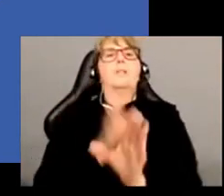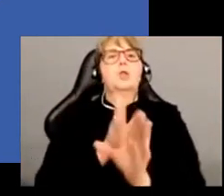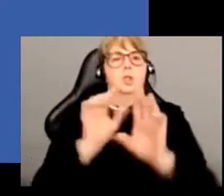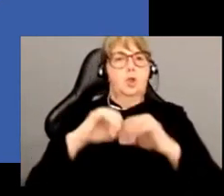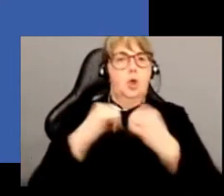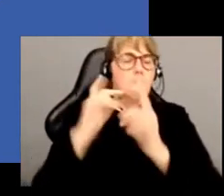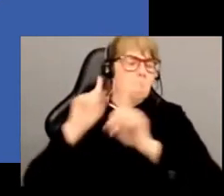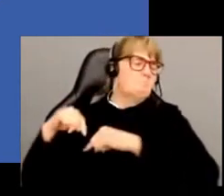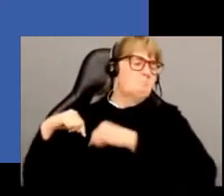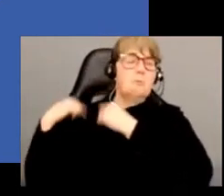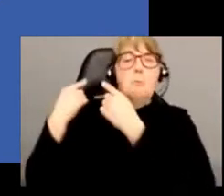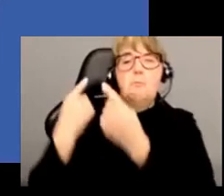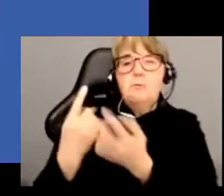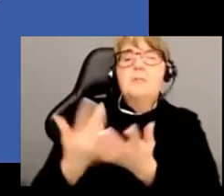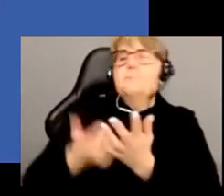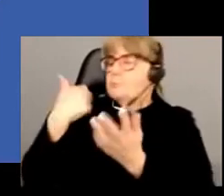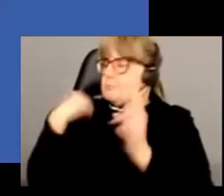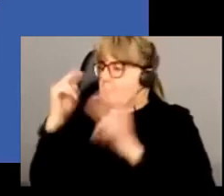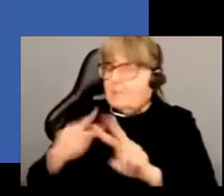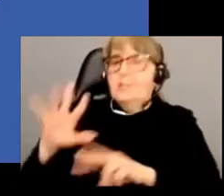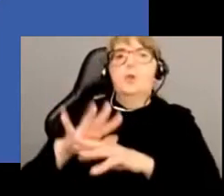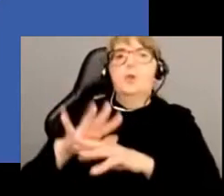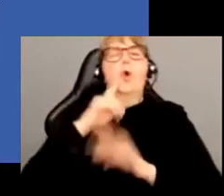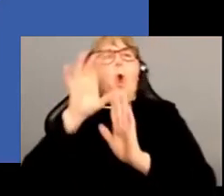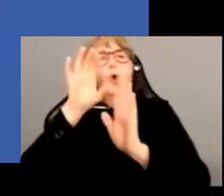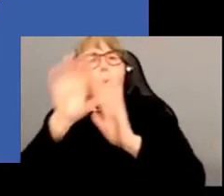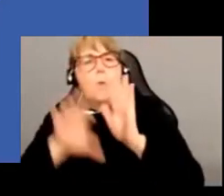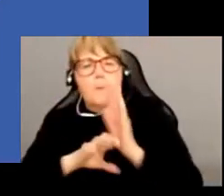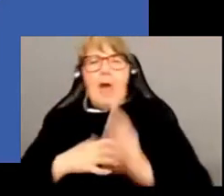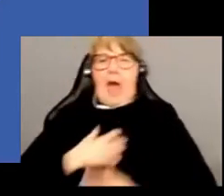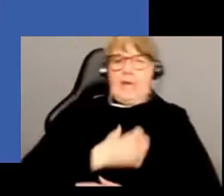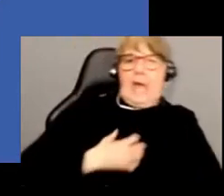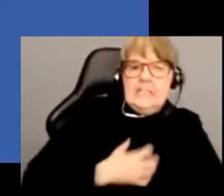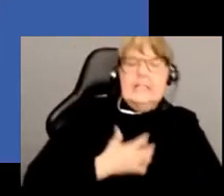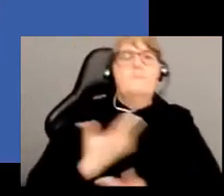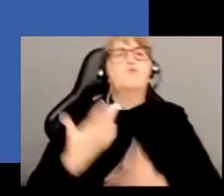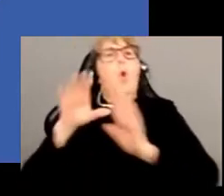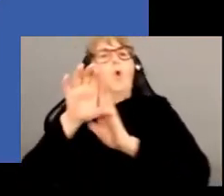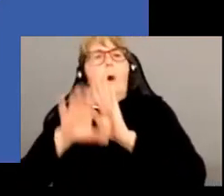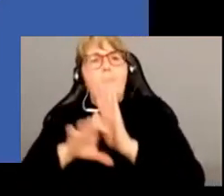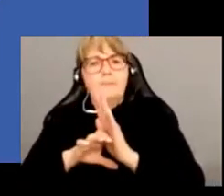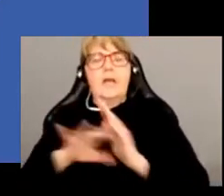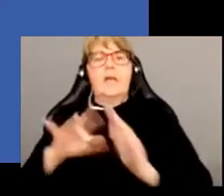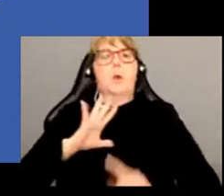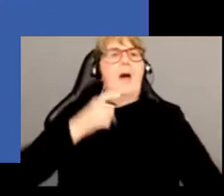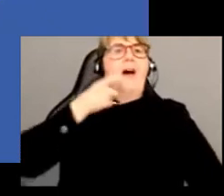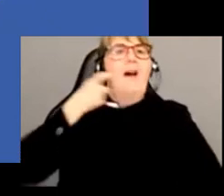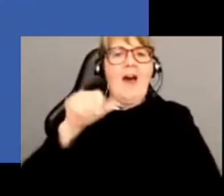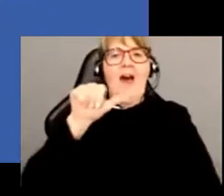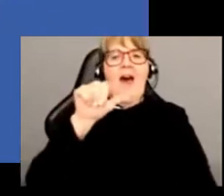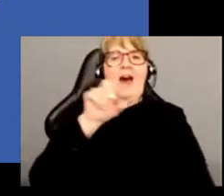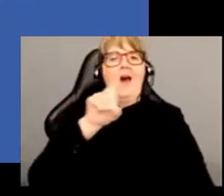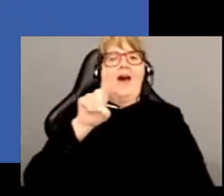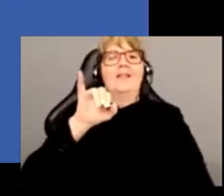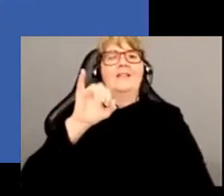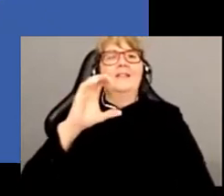préoccupations étaient plutôt autour du comportement agressif et également de la question des comportements addictifs. Et finalement, en